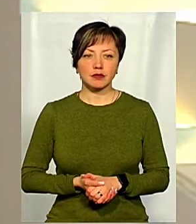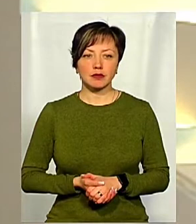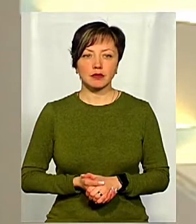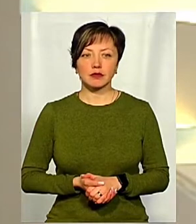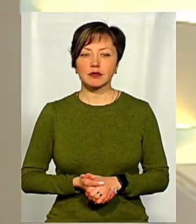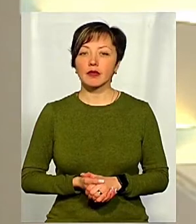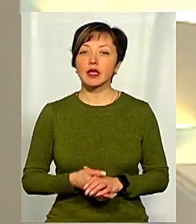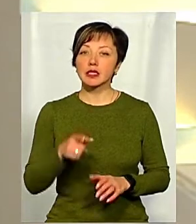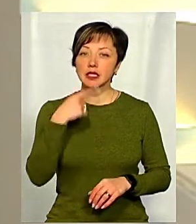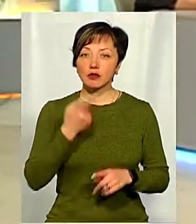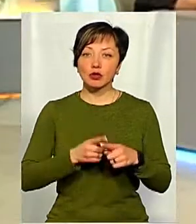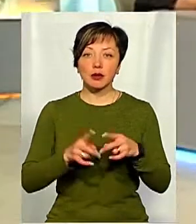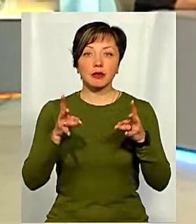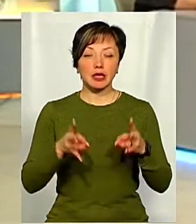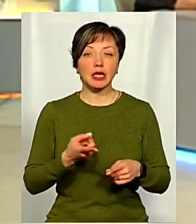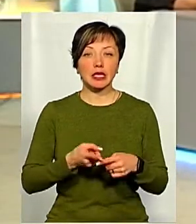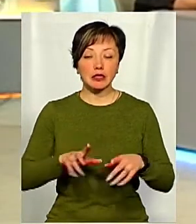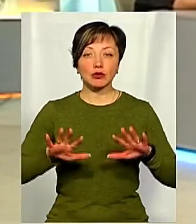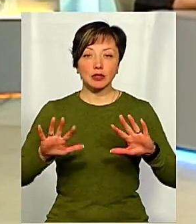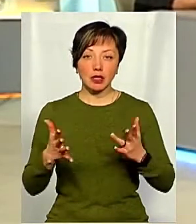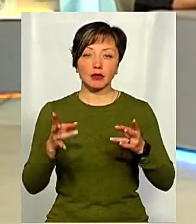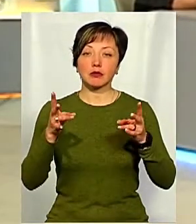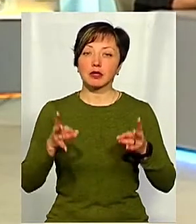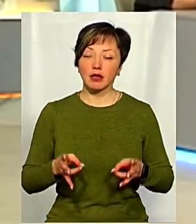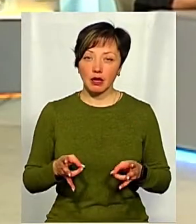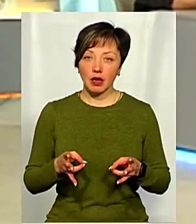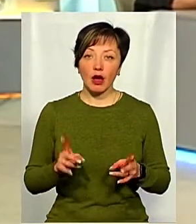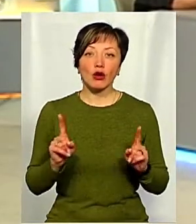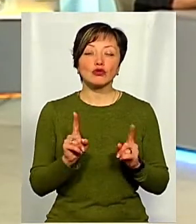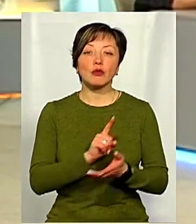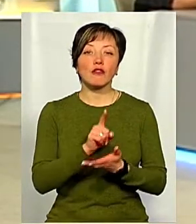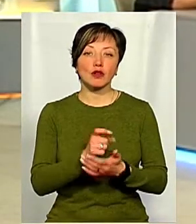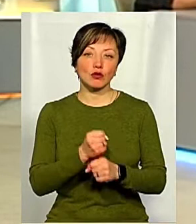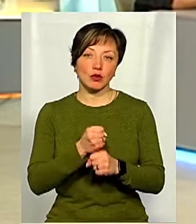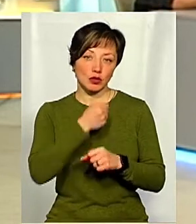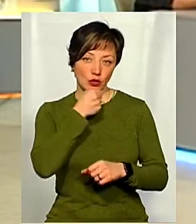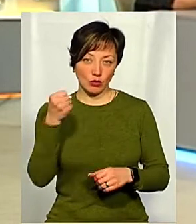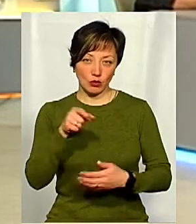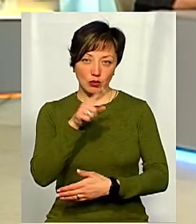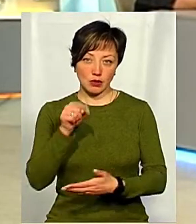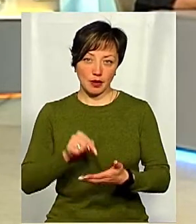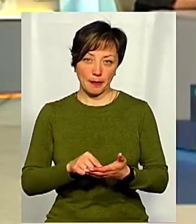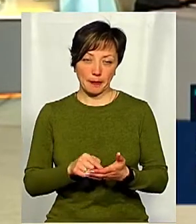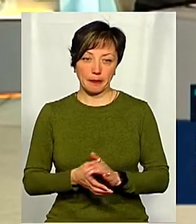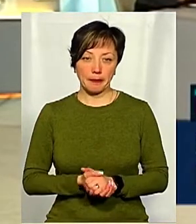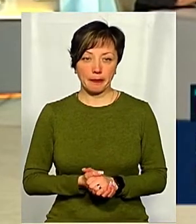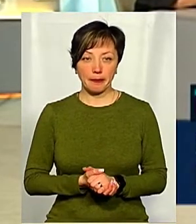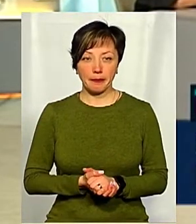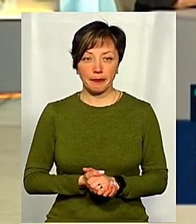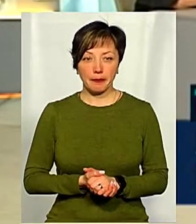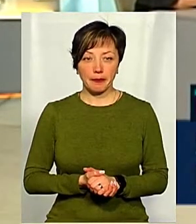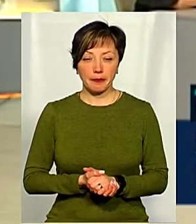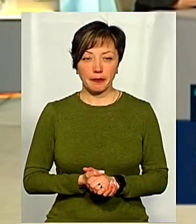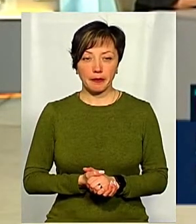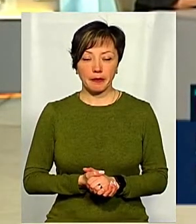Пан сказав, що це біда, і дійсно, сталася біда. А що повинні були робити дорослі? Пане Сергійове, до вас